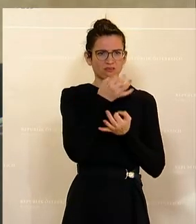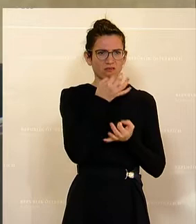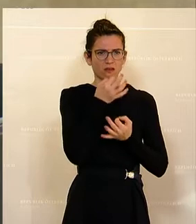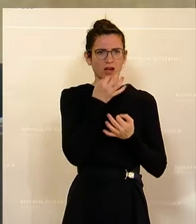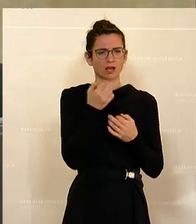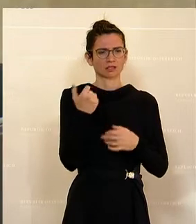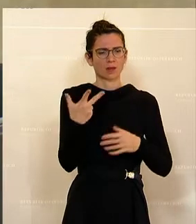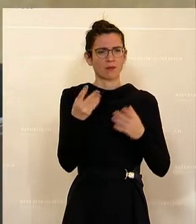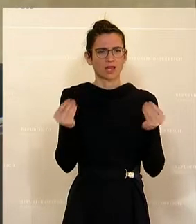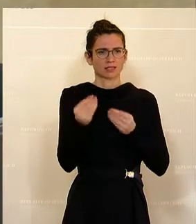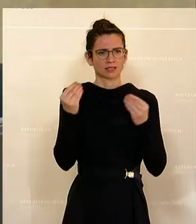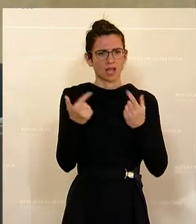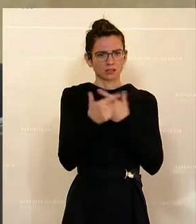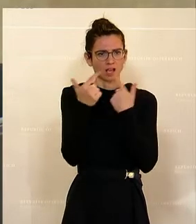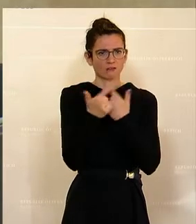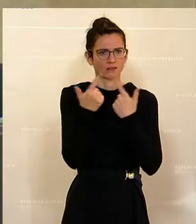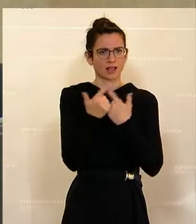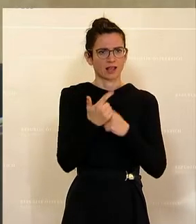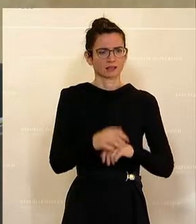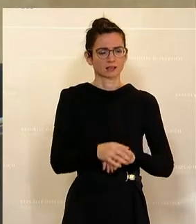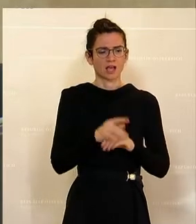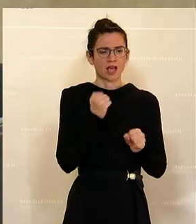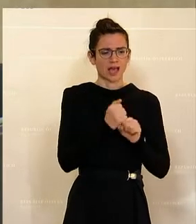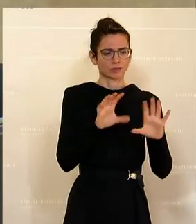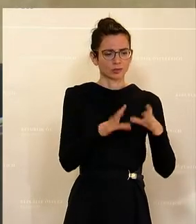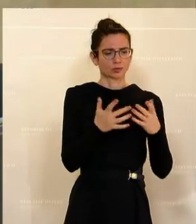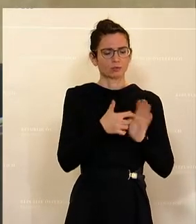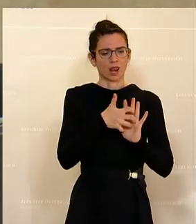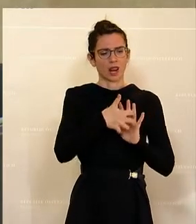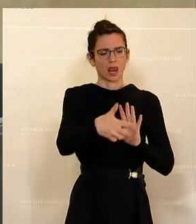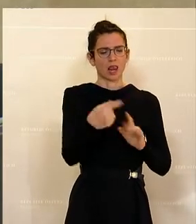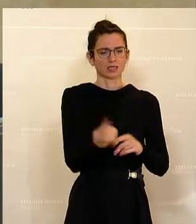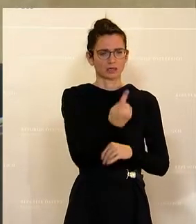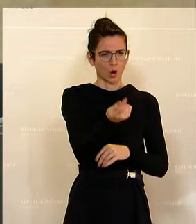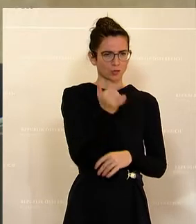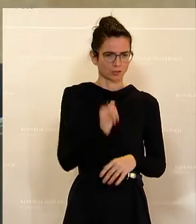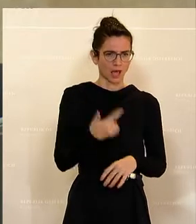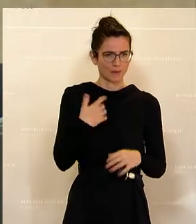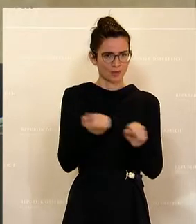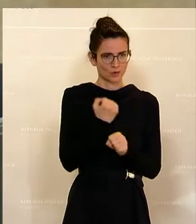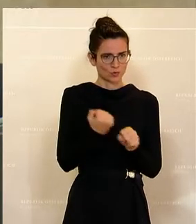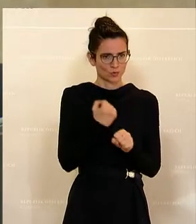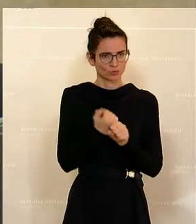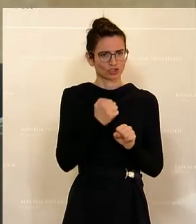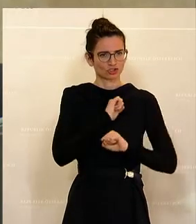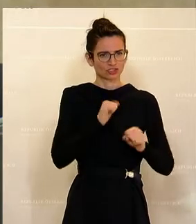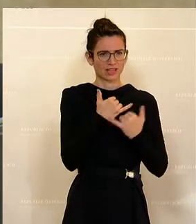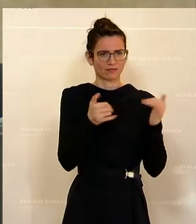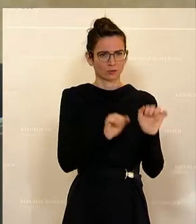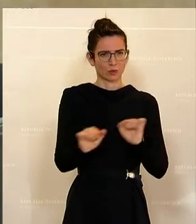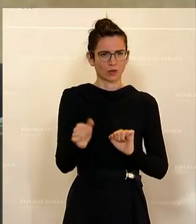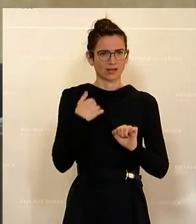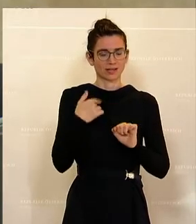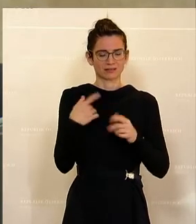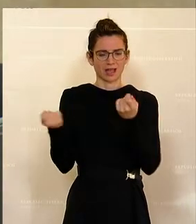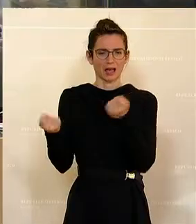einige Dinge zu klären. Und jetzt kann man immer sagen, Arbeitsgruppen dauern zu lange. Aber ja, wir werden uns bemühen, dass das so schnell wie möglich natürlich zu einem